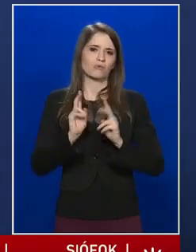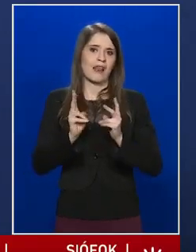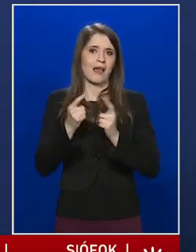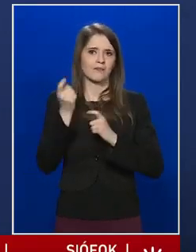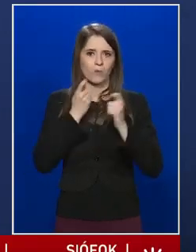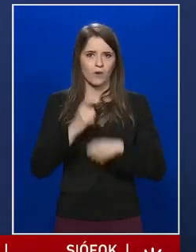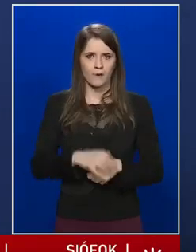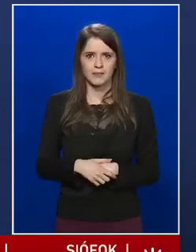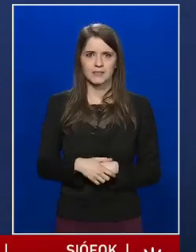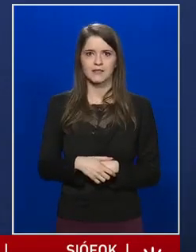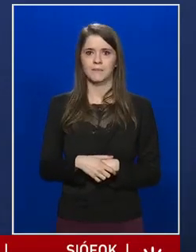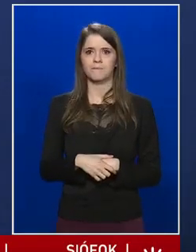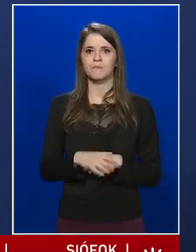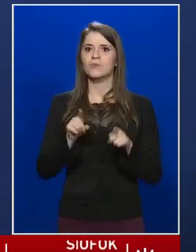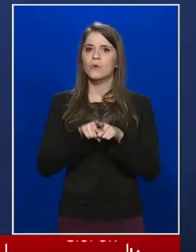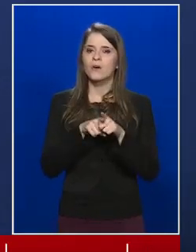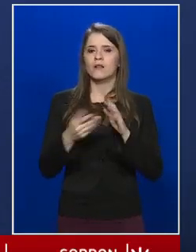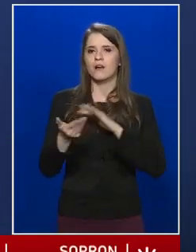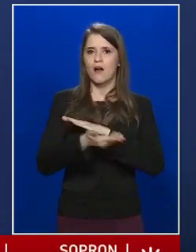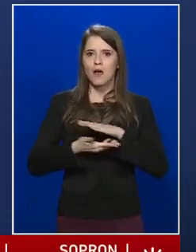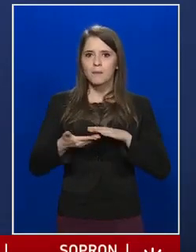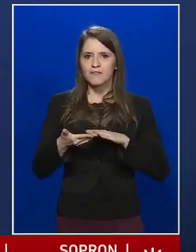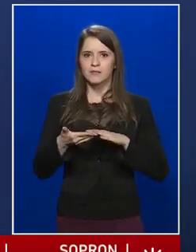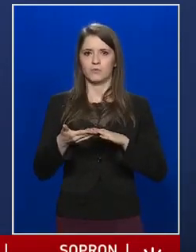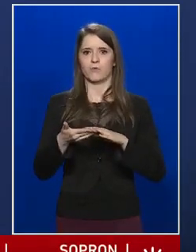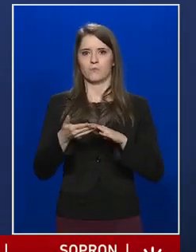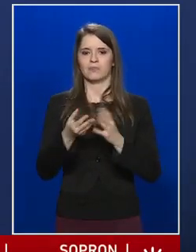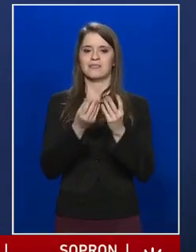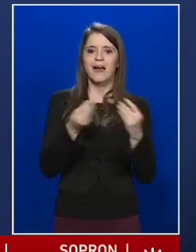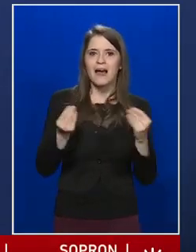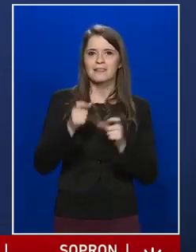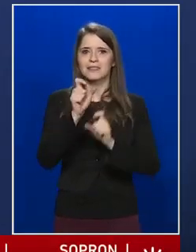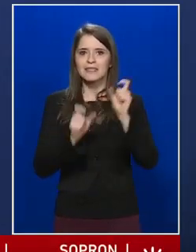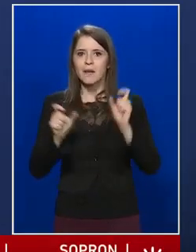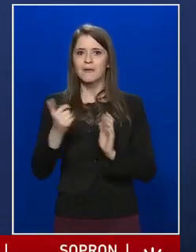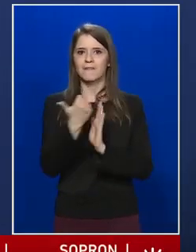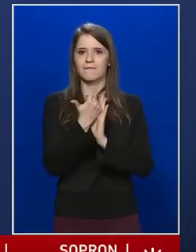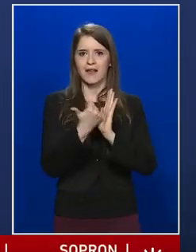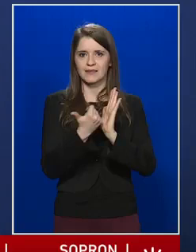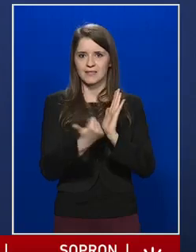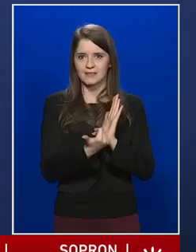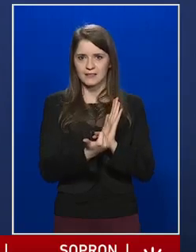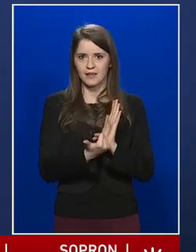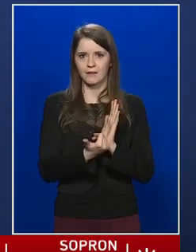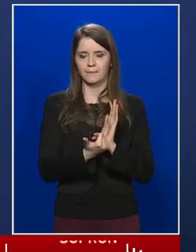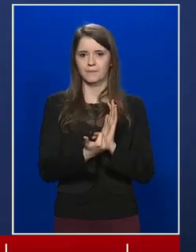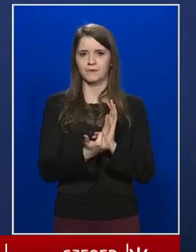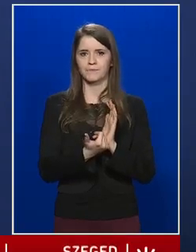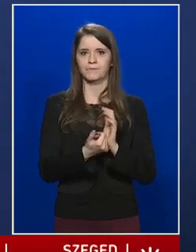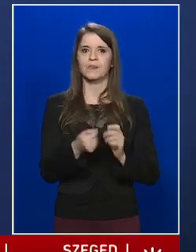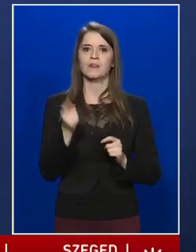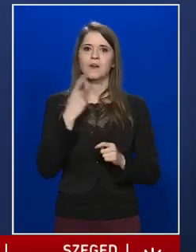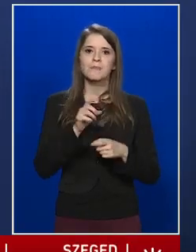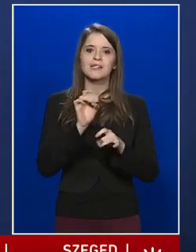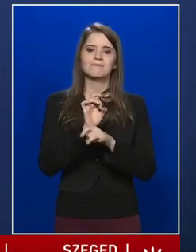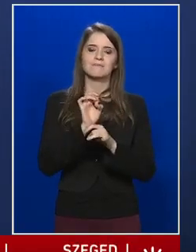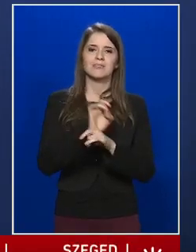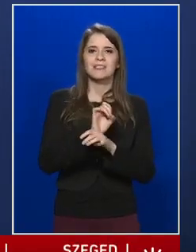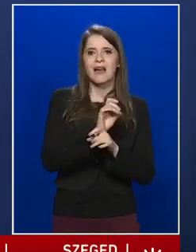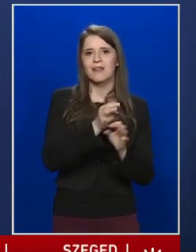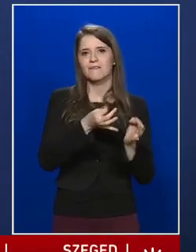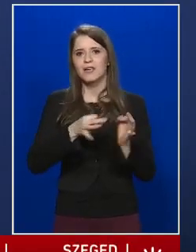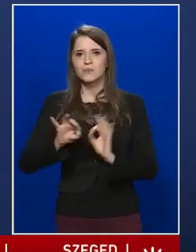azokat az alapvető tárgyi, személyi feltételeket, amelyek a járványügyi